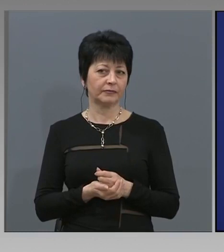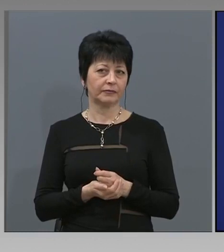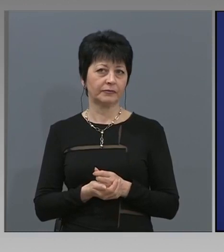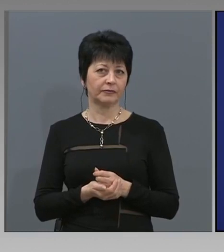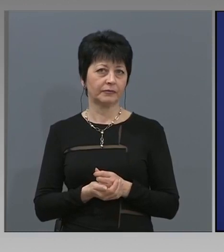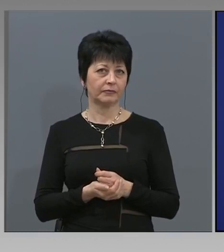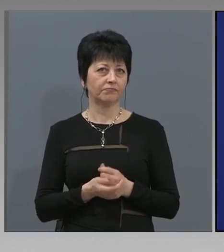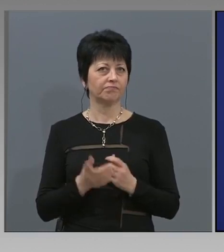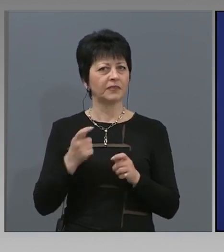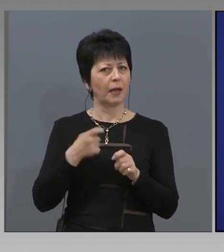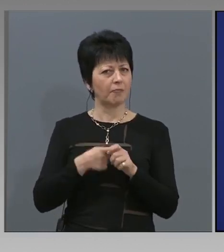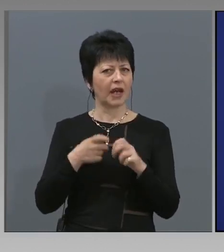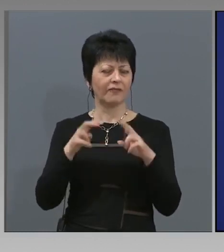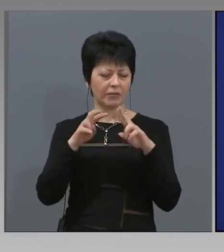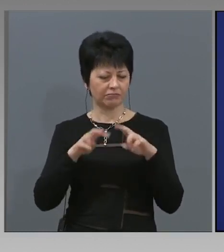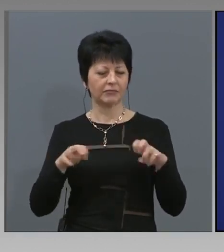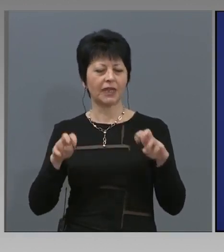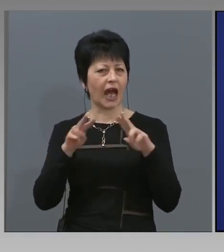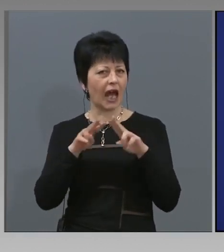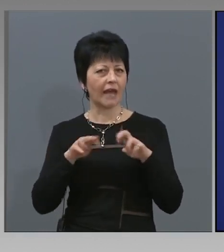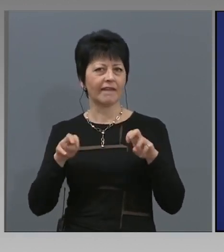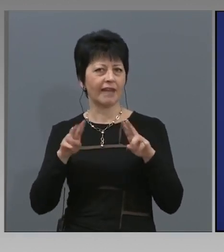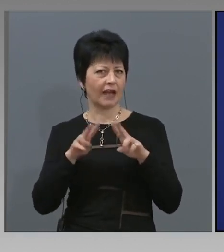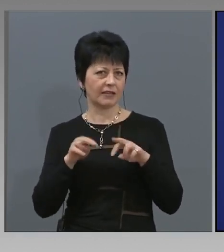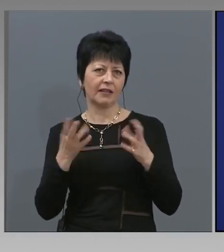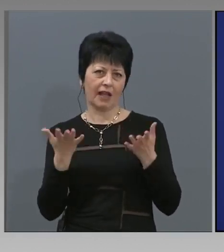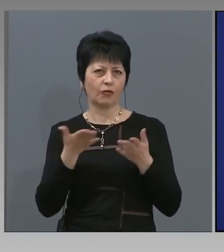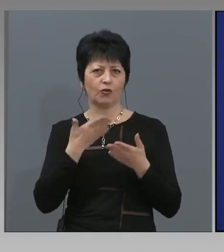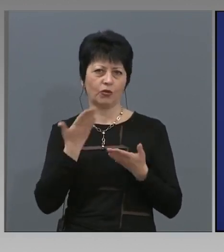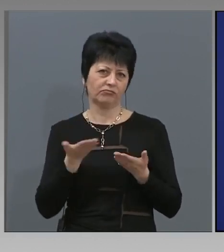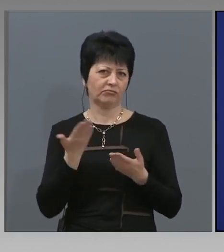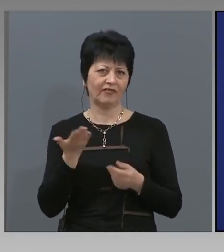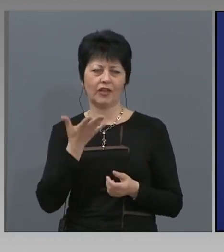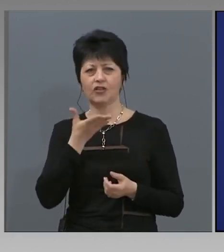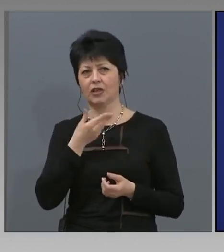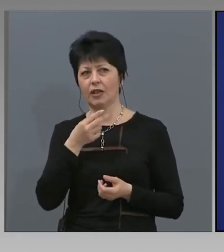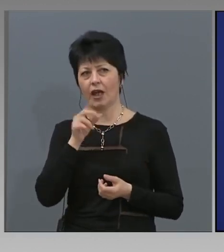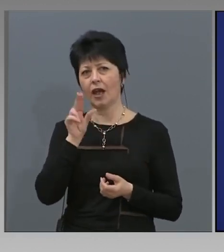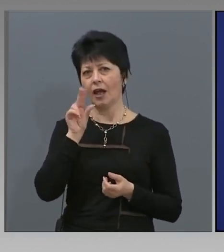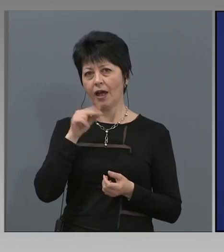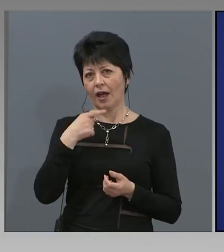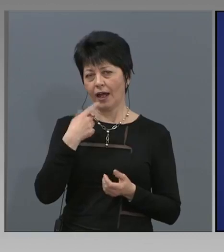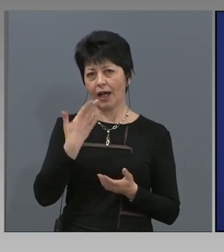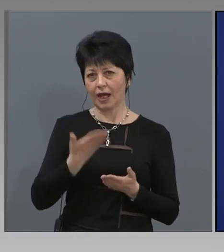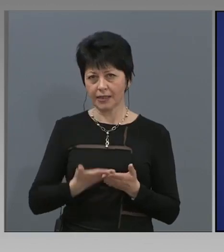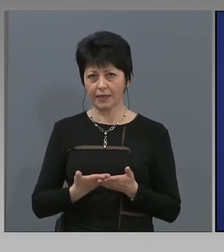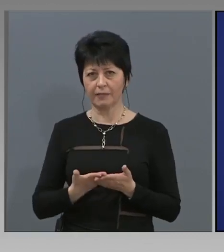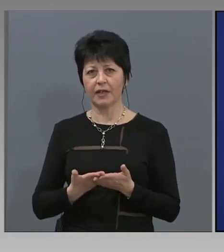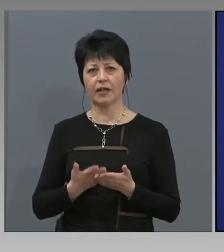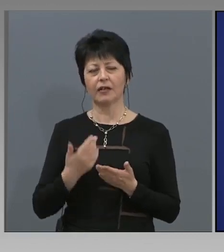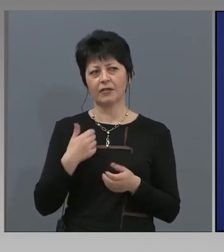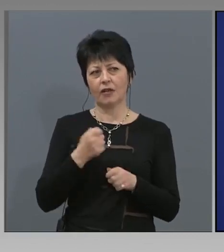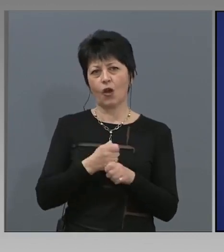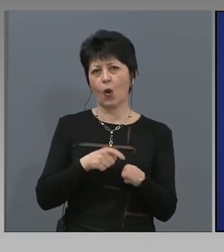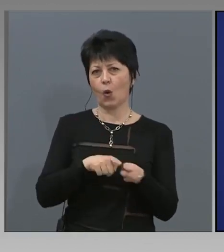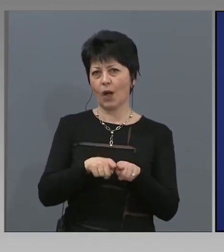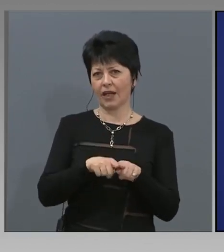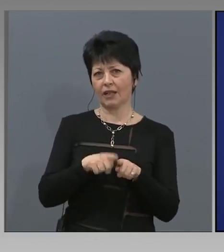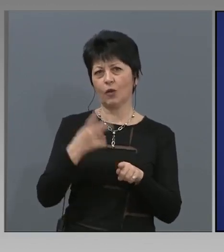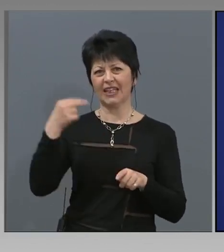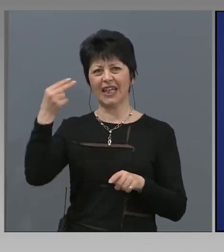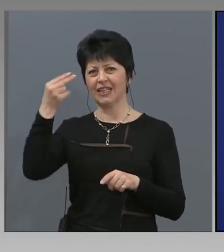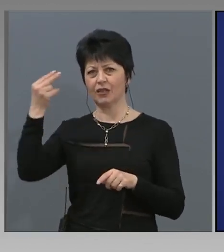правим анализи, както също беше споменато. Колегата от SAS Institute. Здравейте,